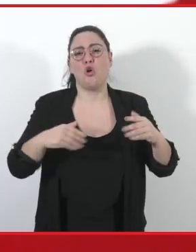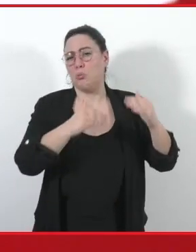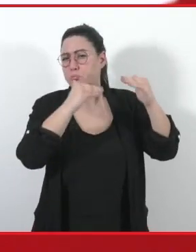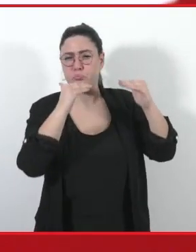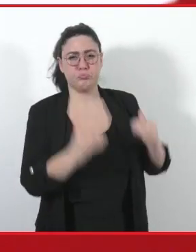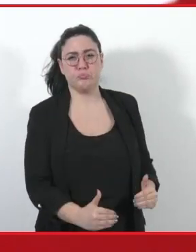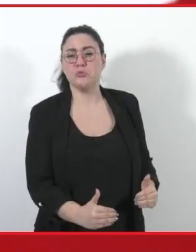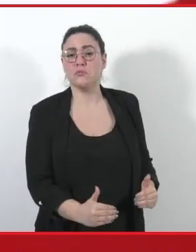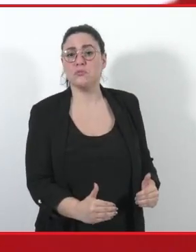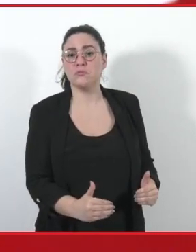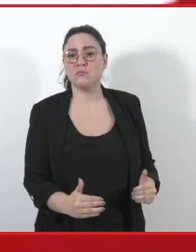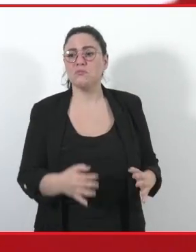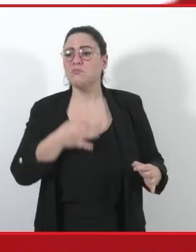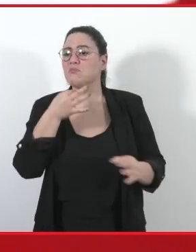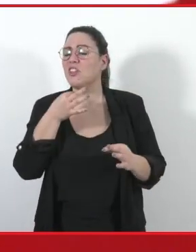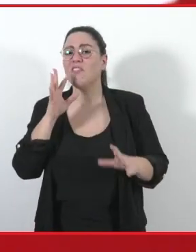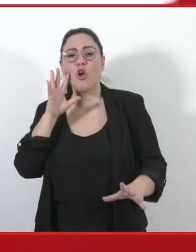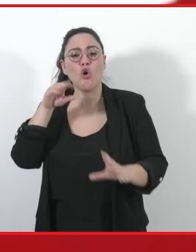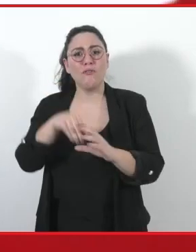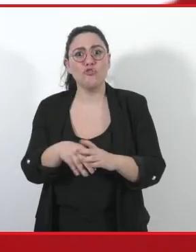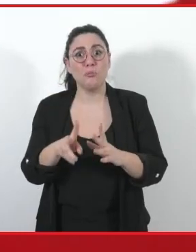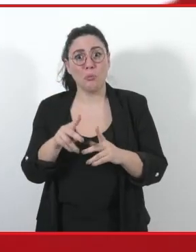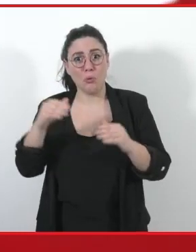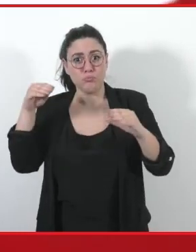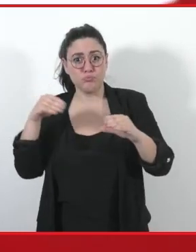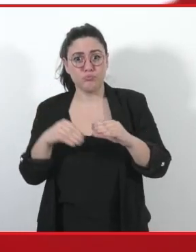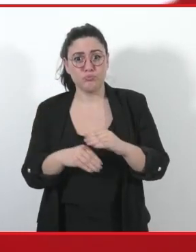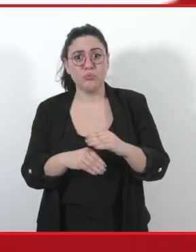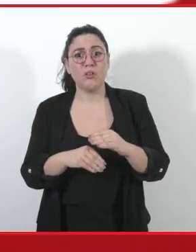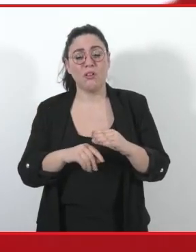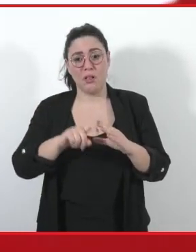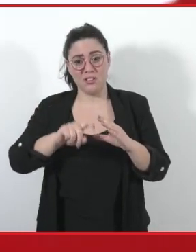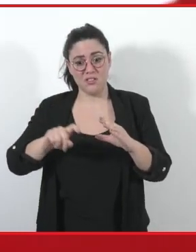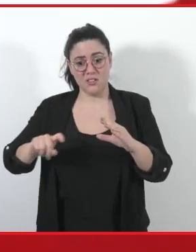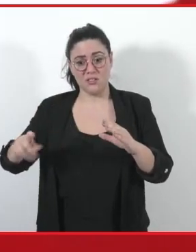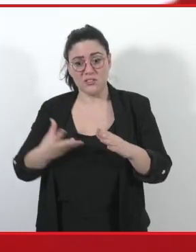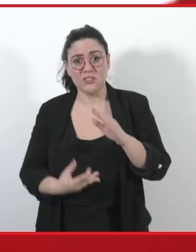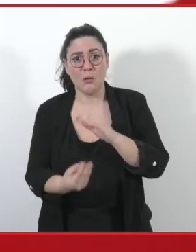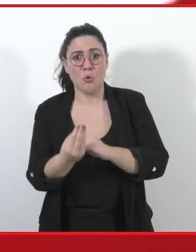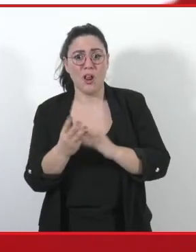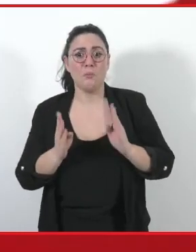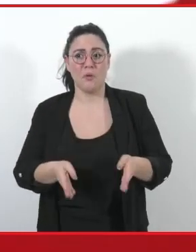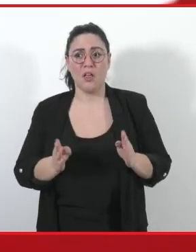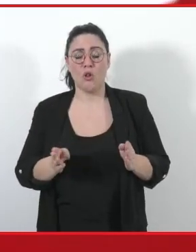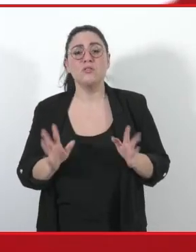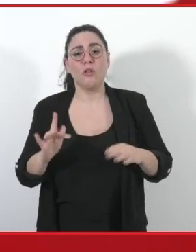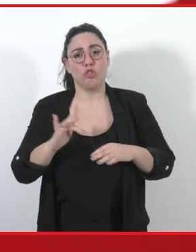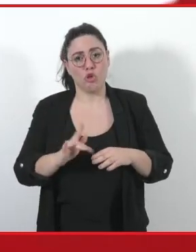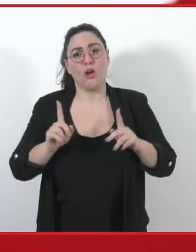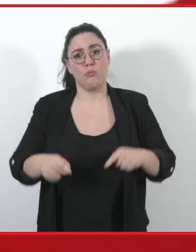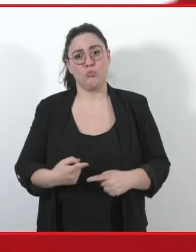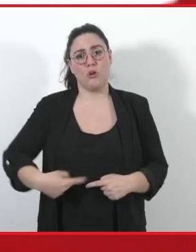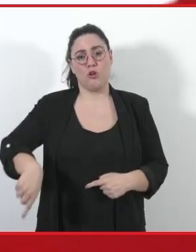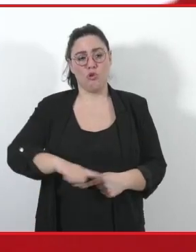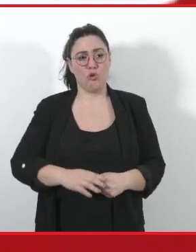capovolgimento, una crisi democratica pericolosa che investe, seppure indirettamente, anche noi. Per